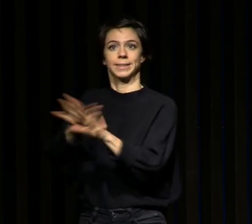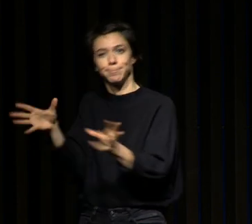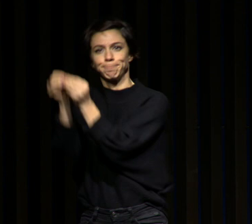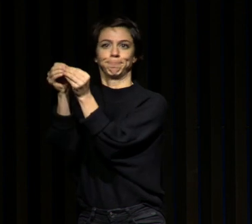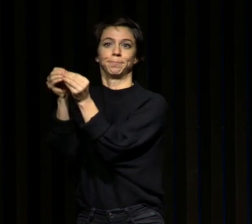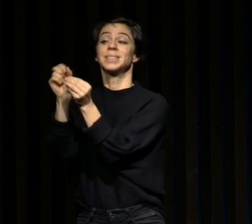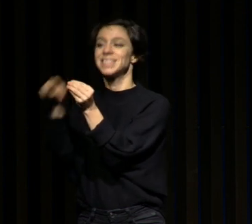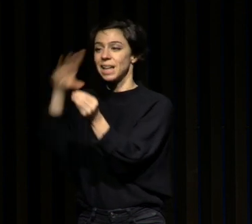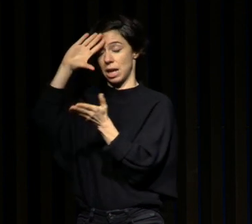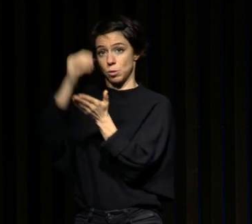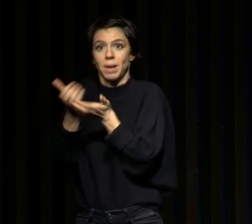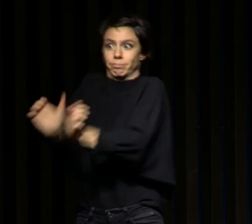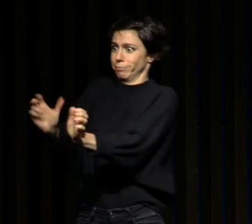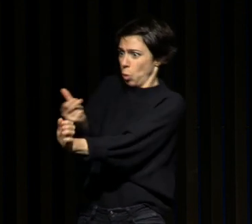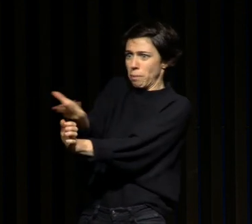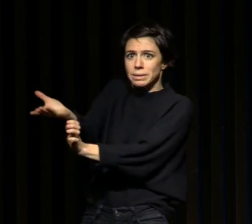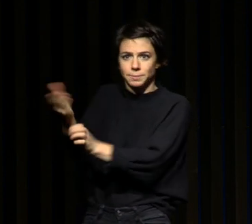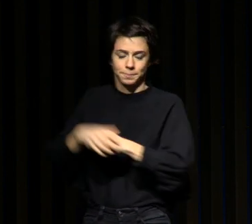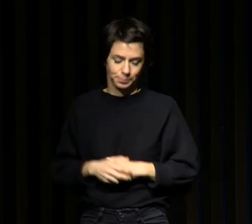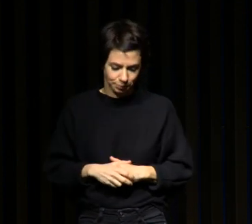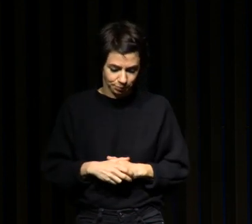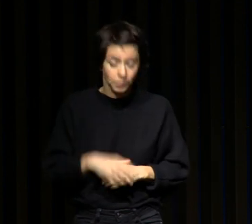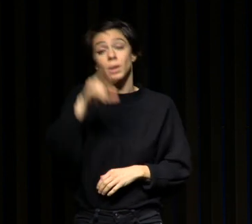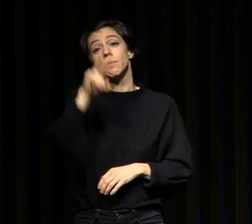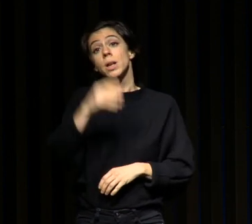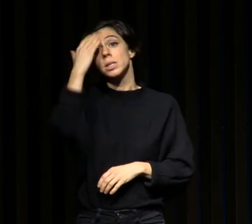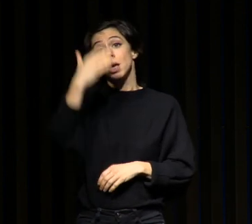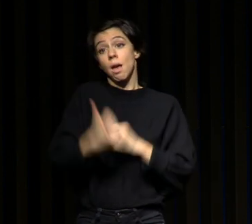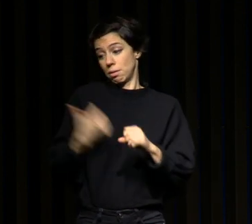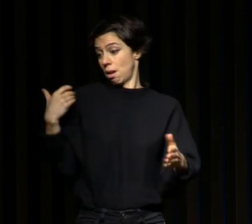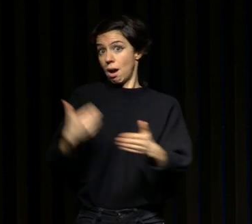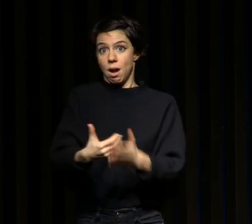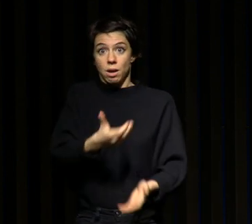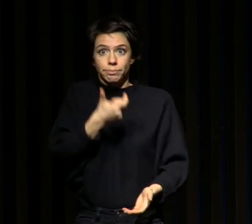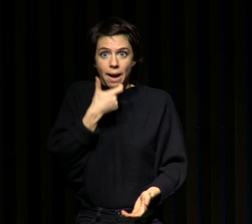alors vous le savez depuis mars on vit une période très difficile en France